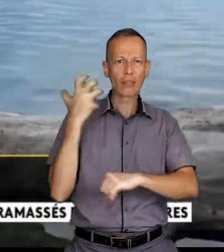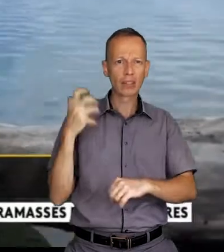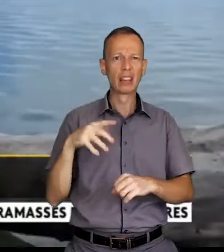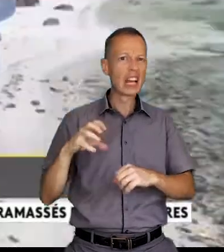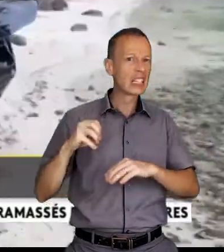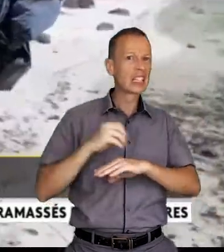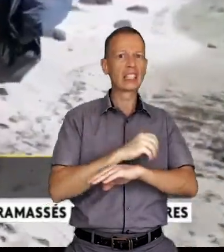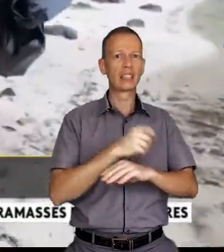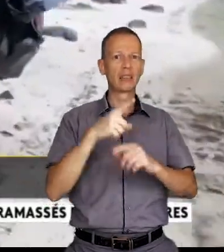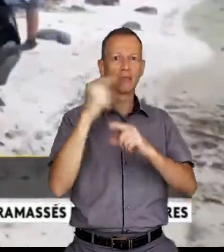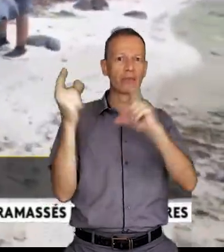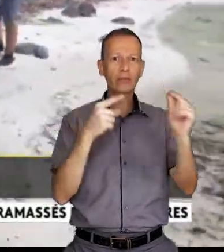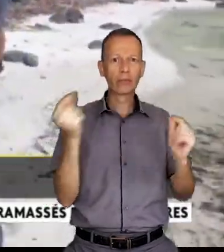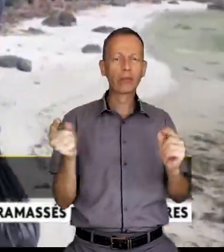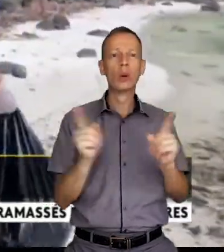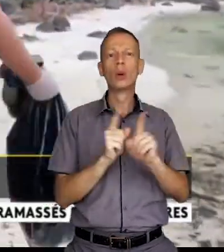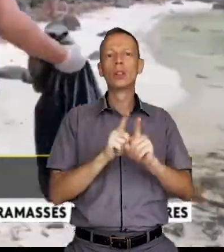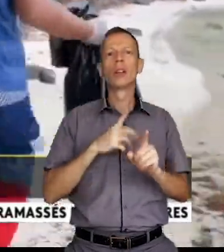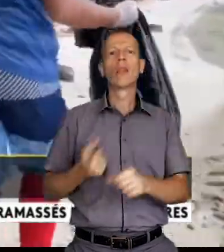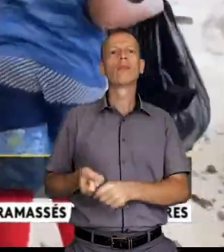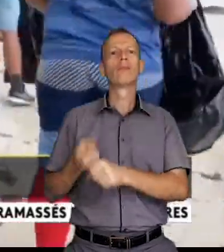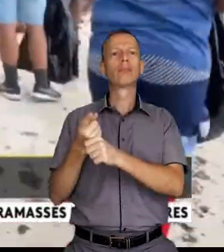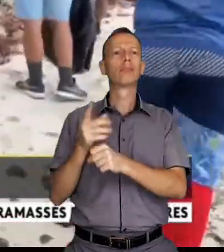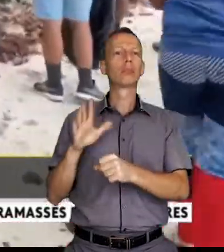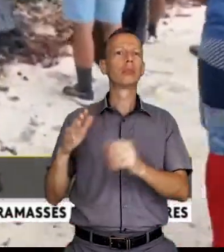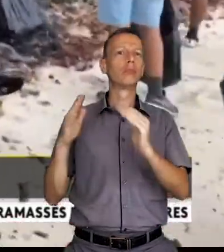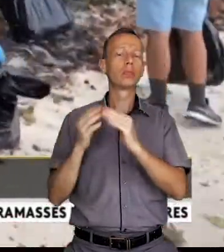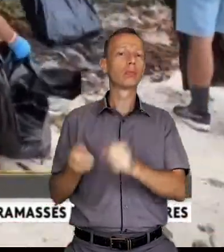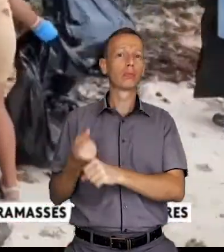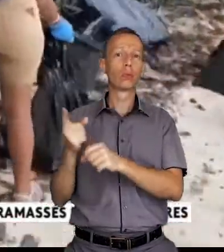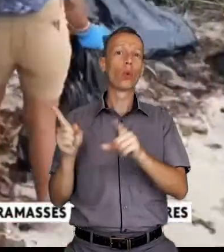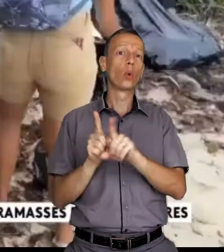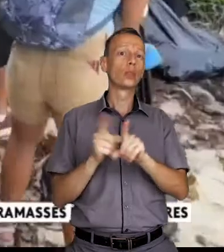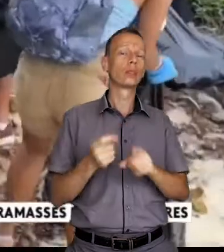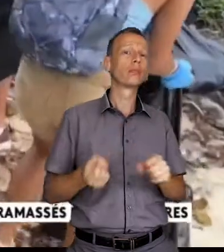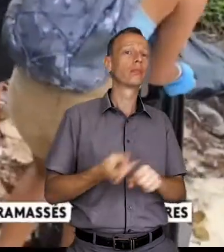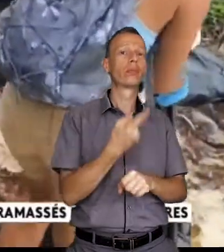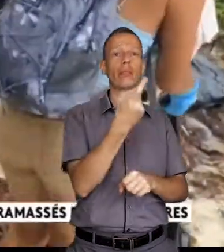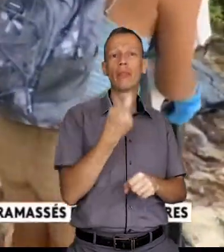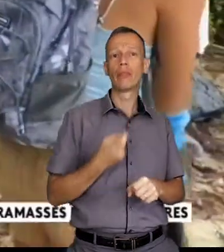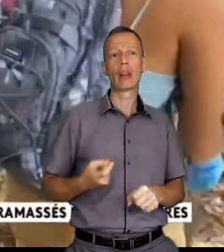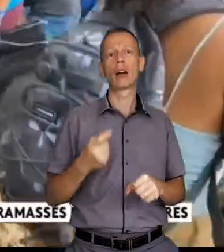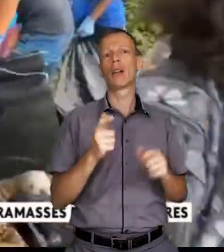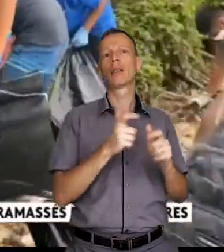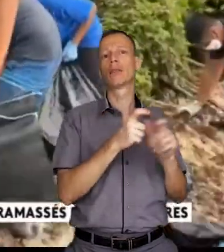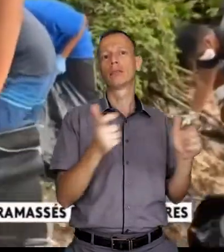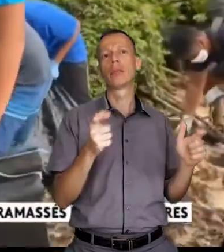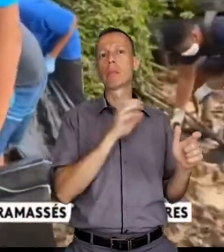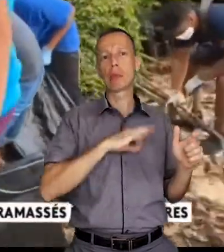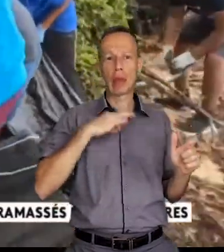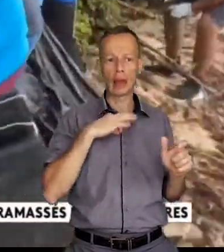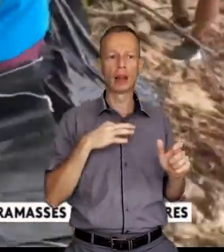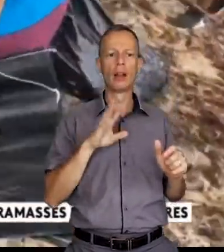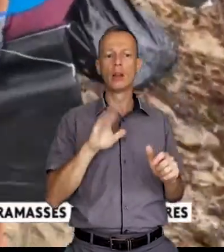africains qui ravagent les végétaux. Mais il y a également des déchets ménagers ou encore issus de l'industrie de la perle. Une action